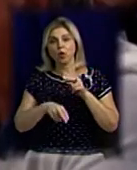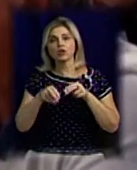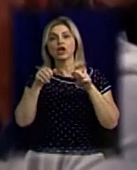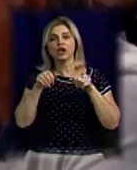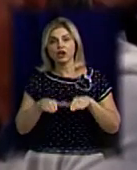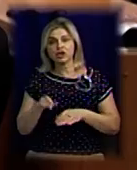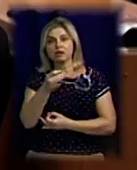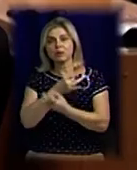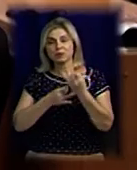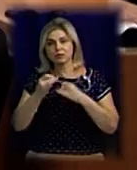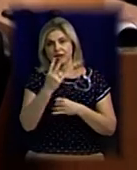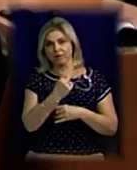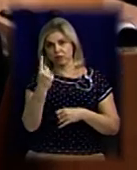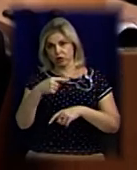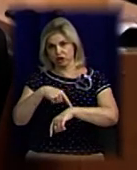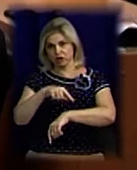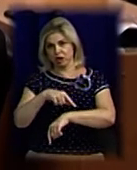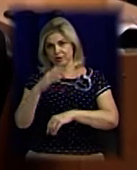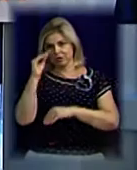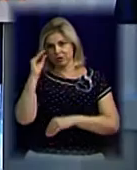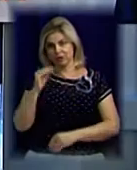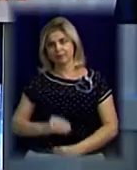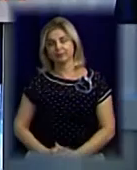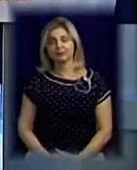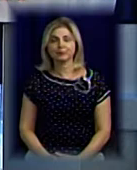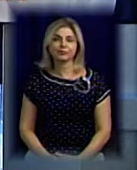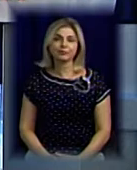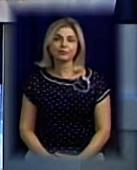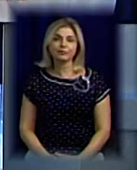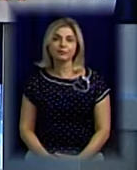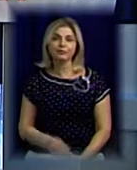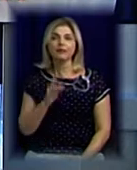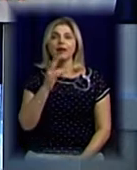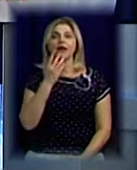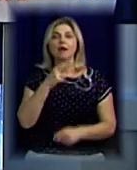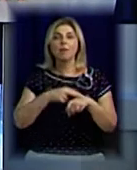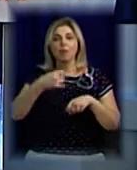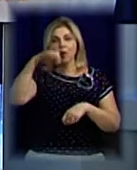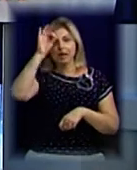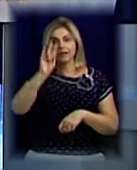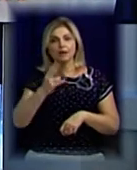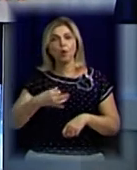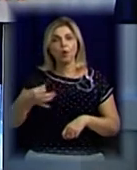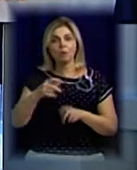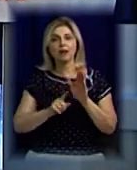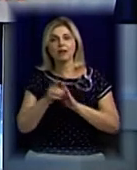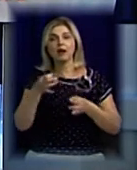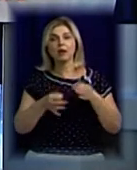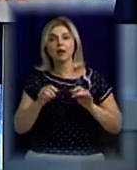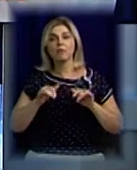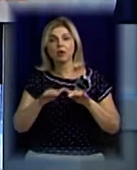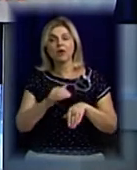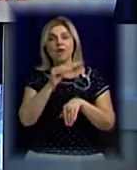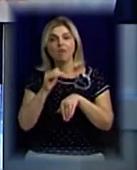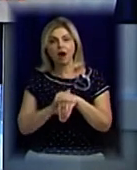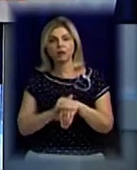вечора. Олена Міщенко, у телевізіні новини Миколаївщини. Національна поліція в Миколаївській області відкрила кримінальне провадження